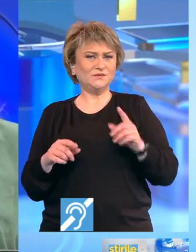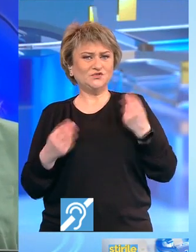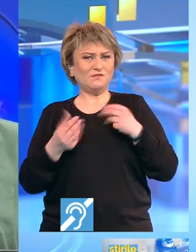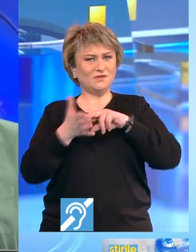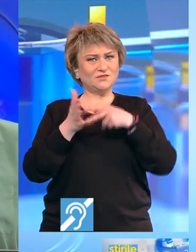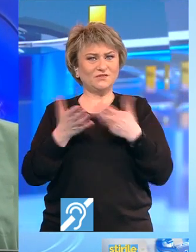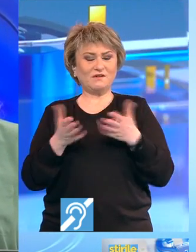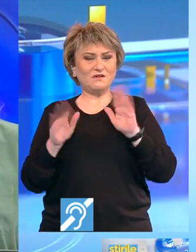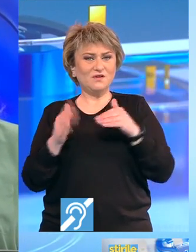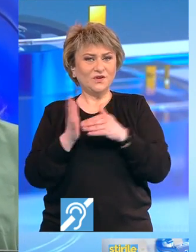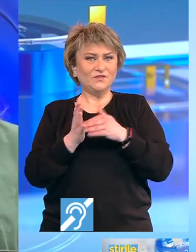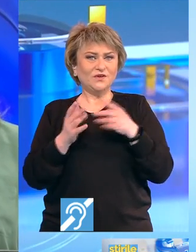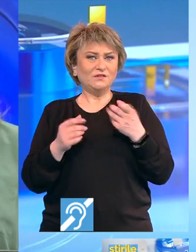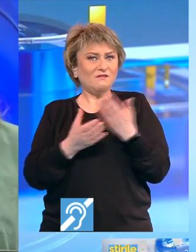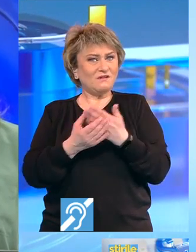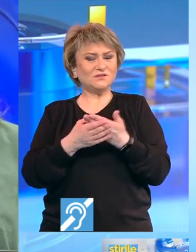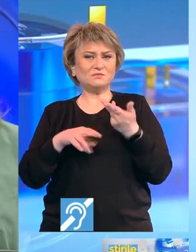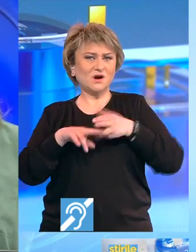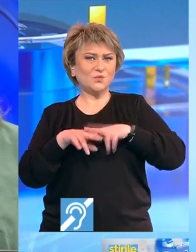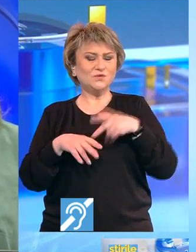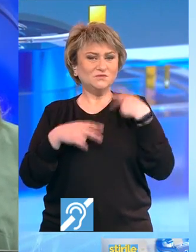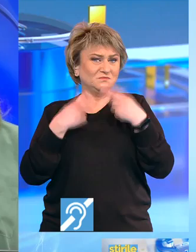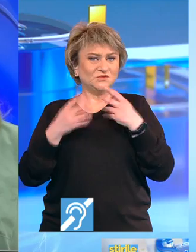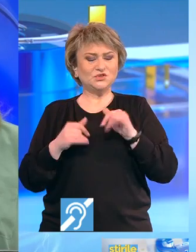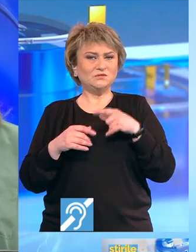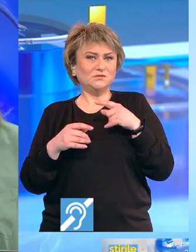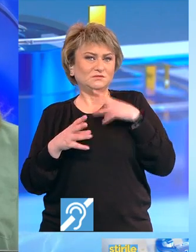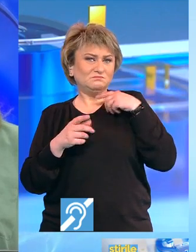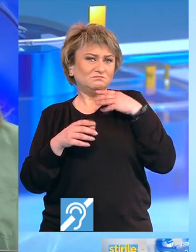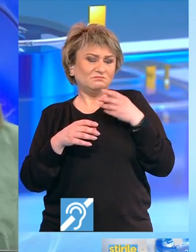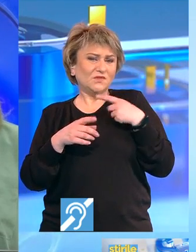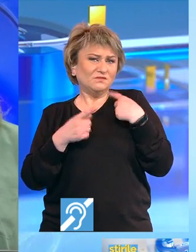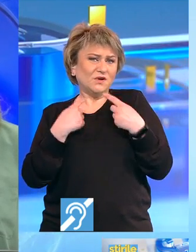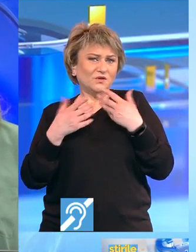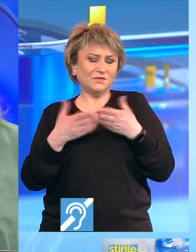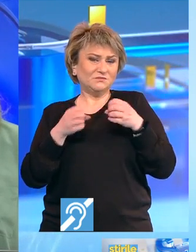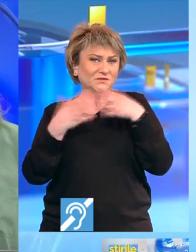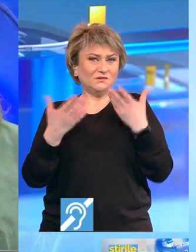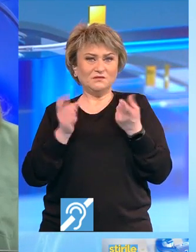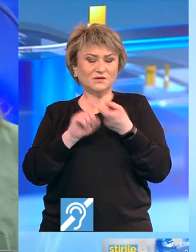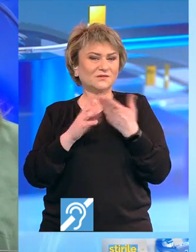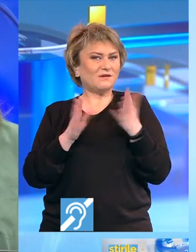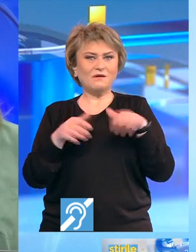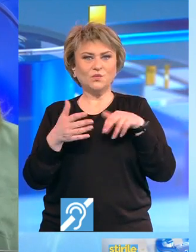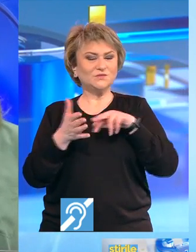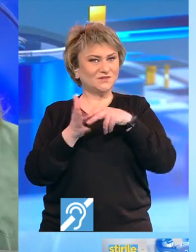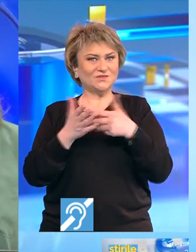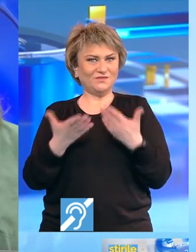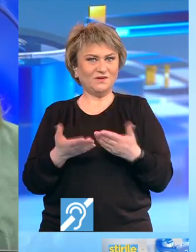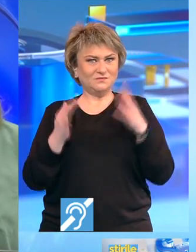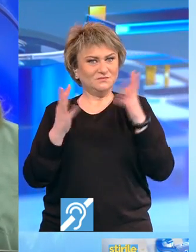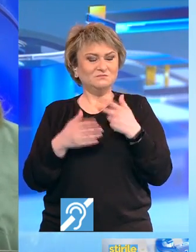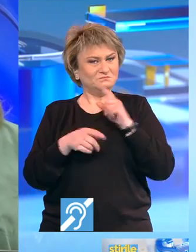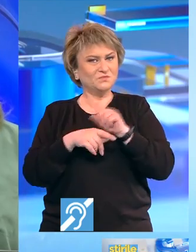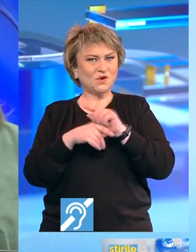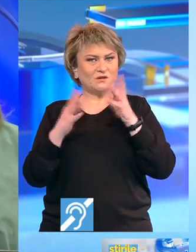rezolvări care au nevoie de acte și mai ales de vizite și de lămurirea unor oameni în lăgătură cu lucrurile pe care le-au de rezolvat. Săcâiere administrative.